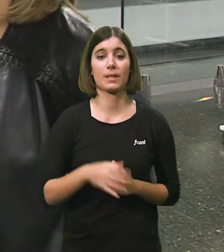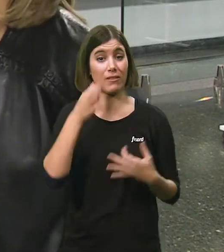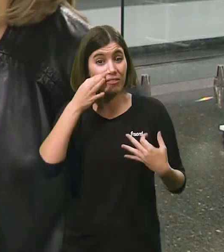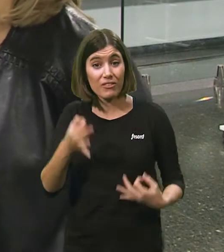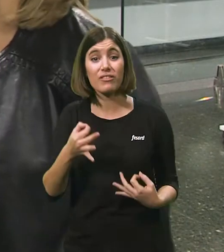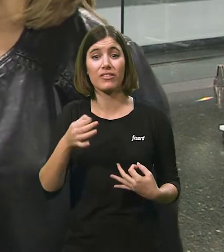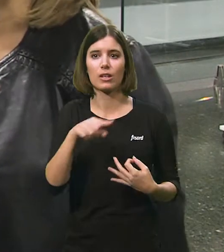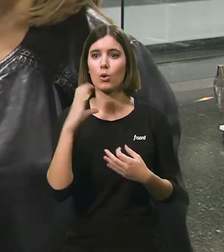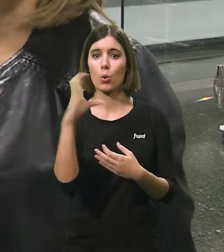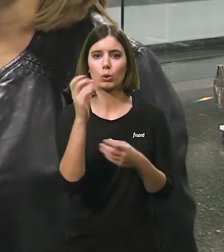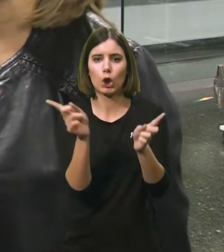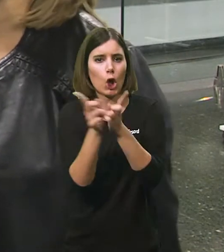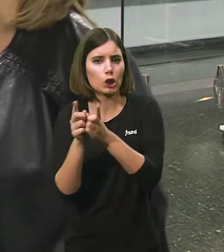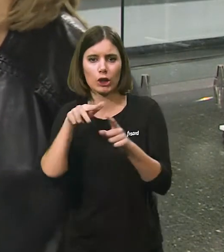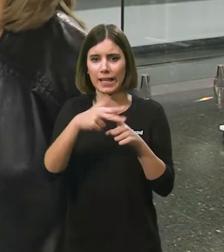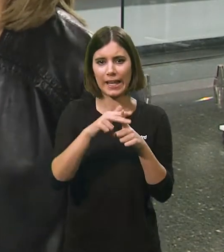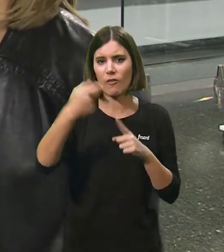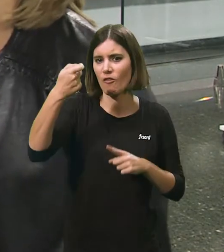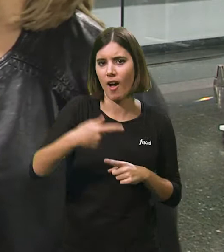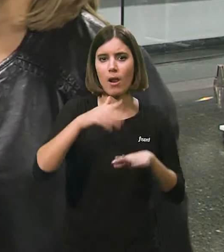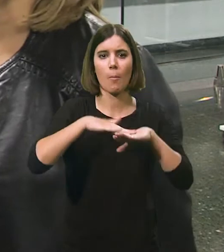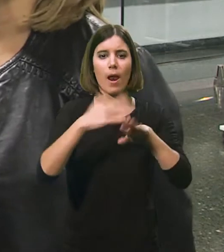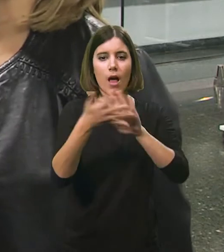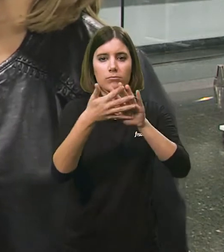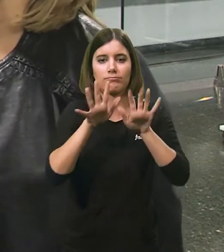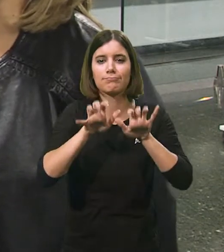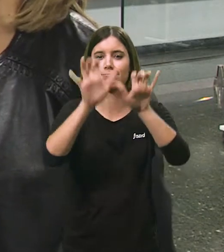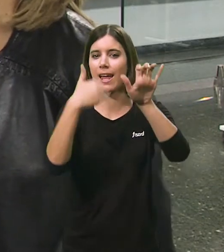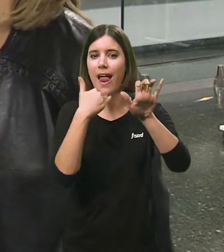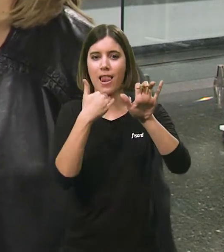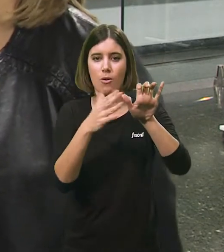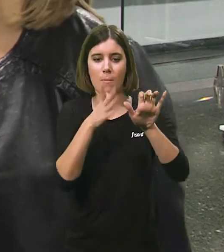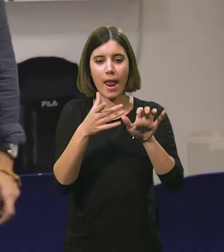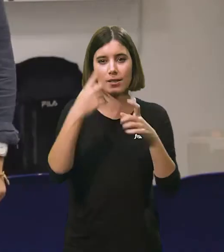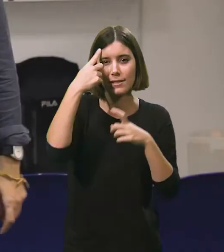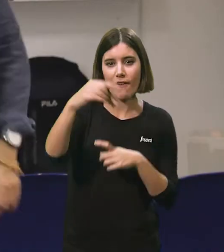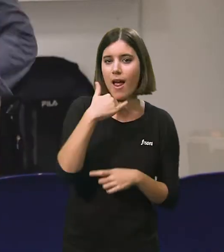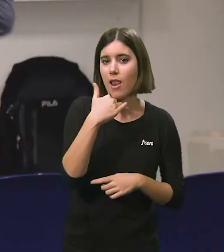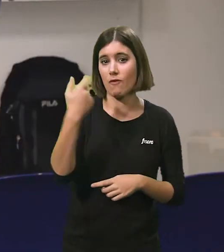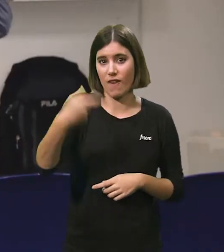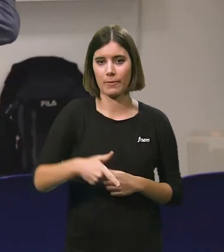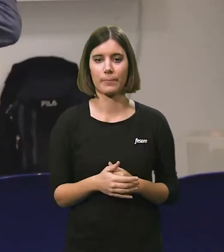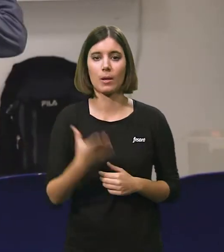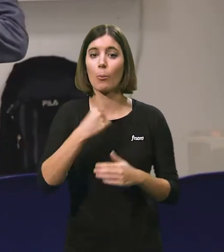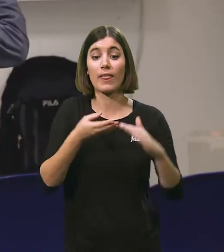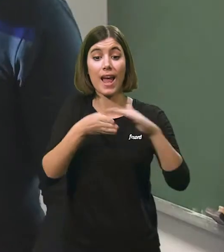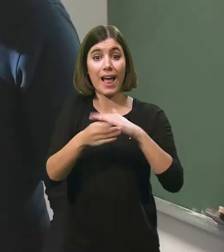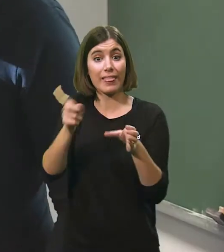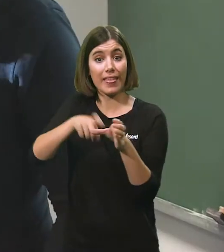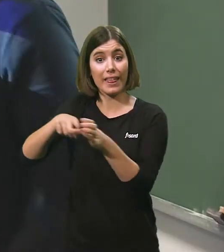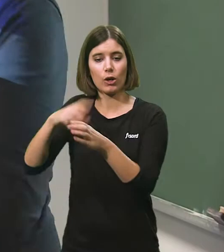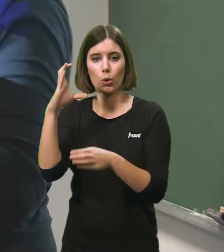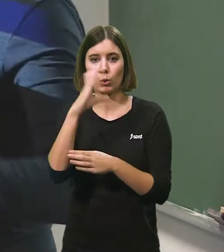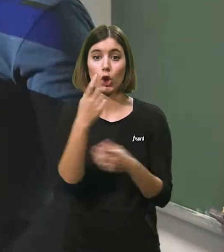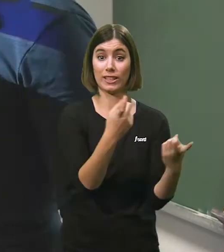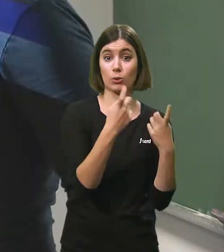Realment són cursells tallers per a que s'introduisquen en la llengua de signes. Pot